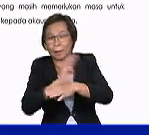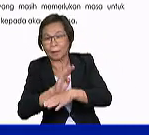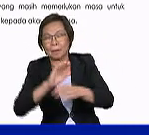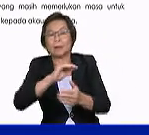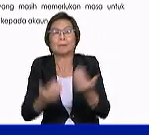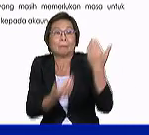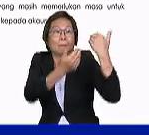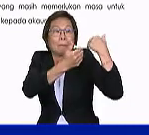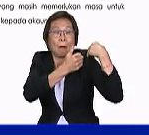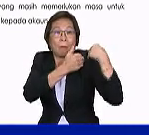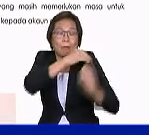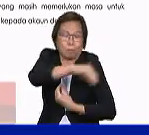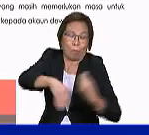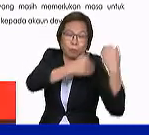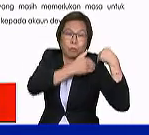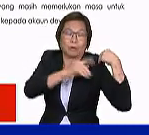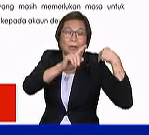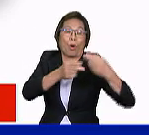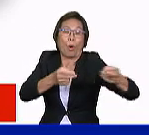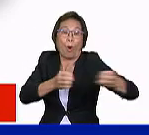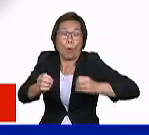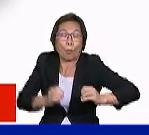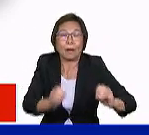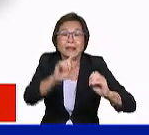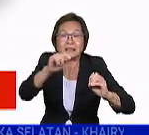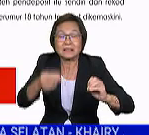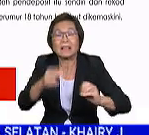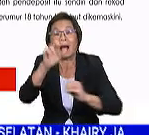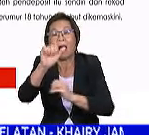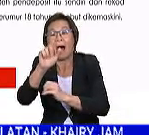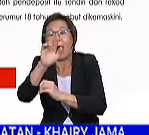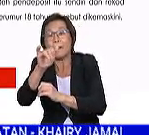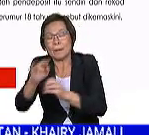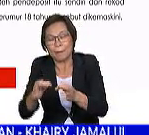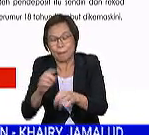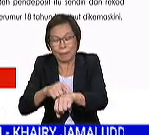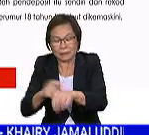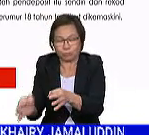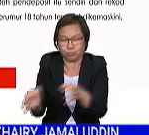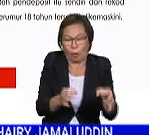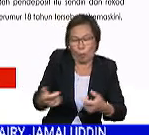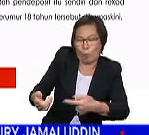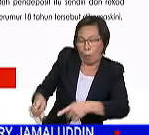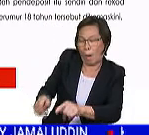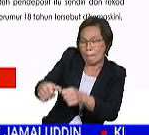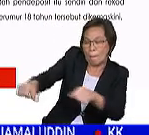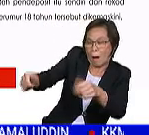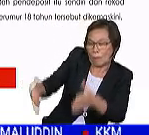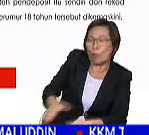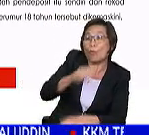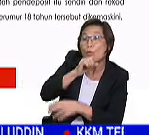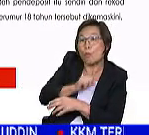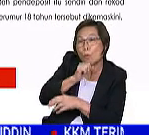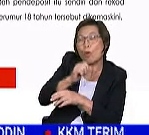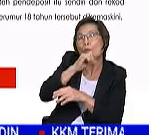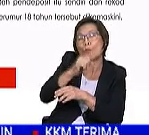pengarah exaktif operasi TH, Muhammad Amin Abdul Wahab berkata, pelanjutan tempoh memberi peluang kepada pendepozik berusia